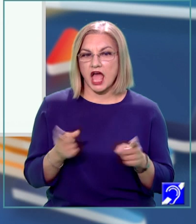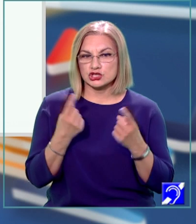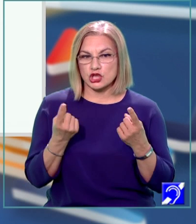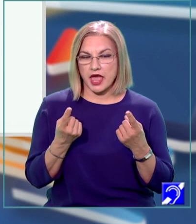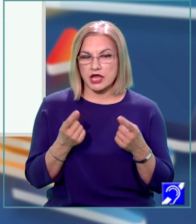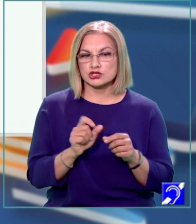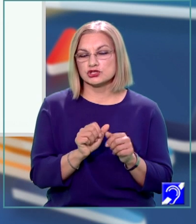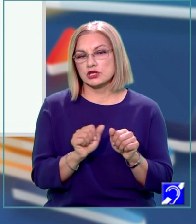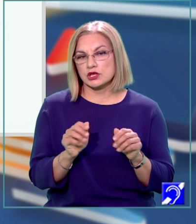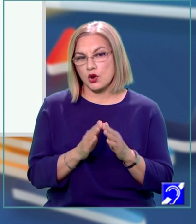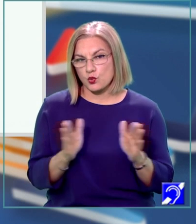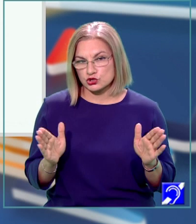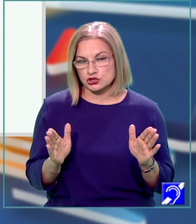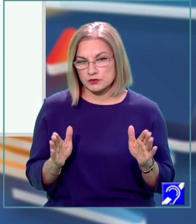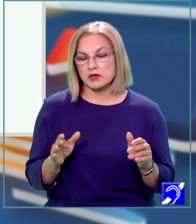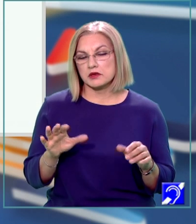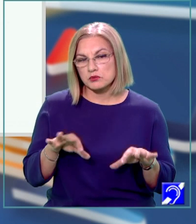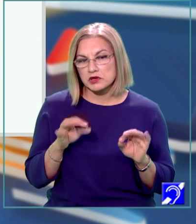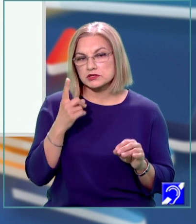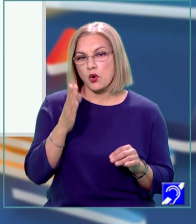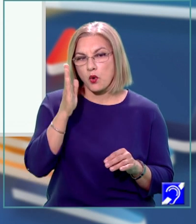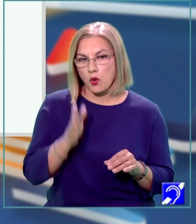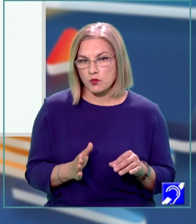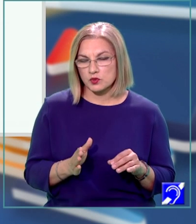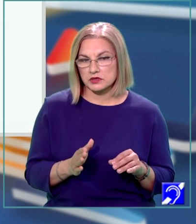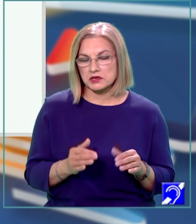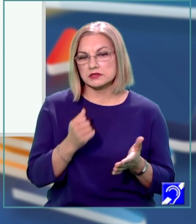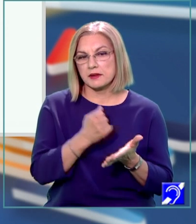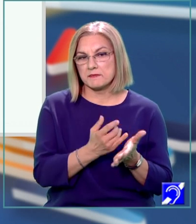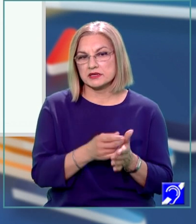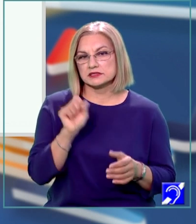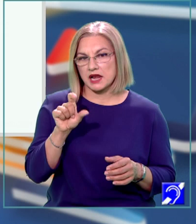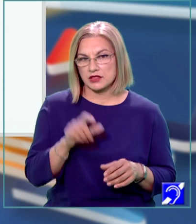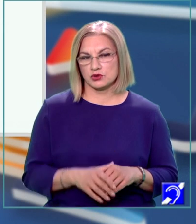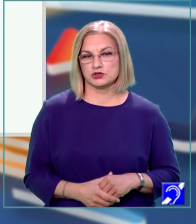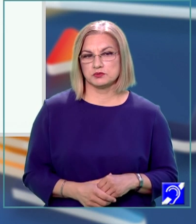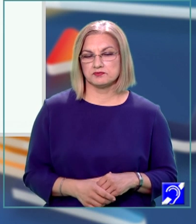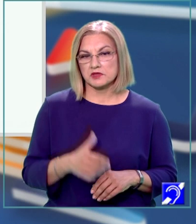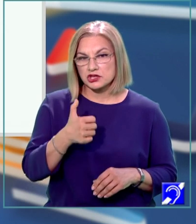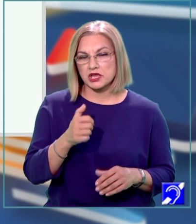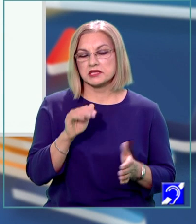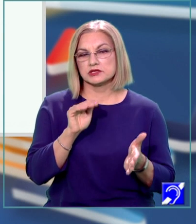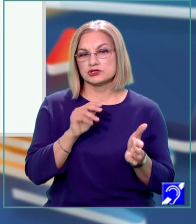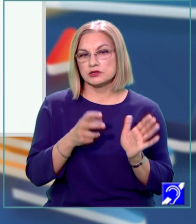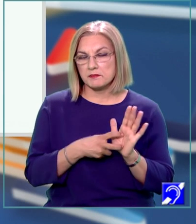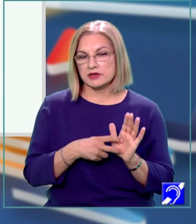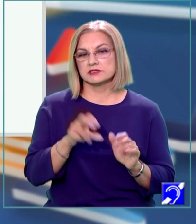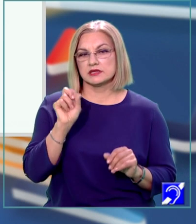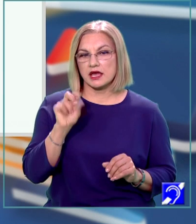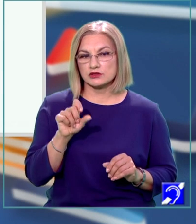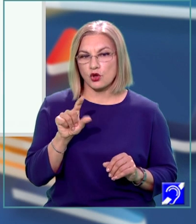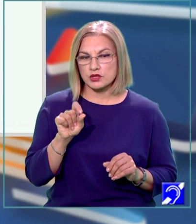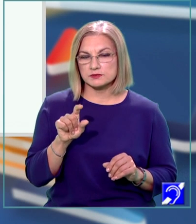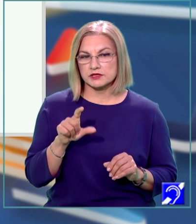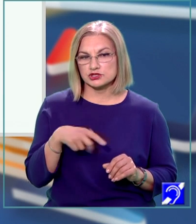putem determina lungimea unei singure muchii prin împărțire la 12. 60 împărțit la 12 egal